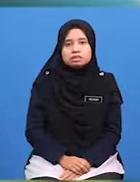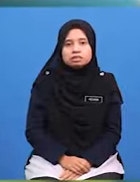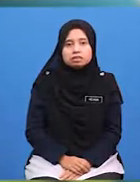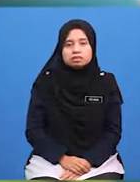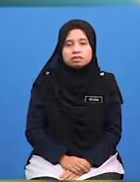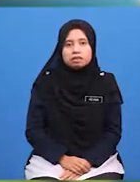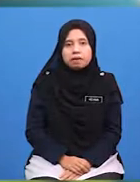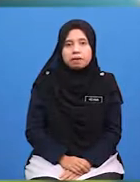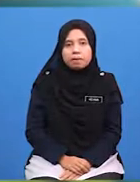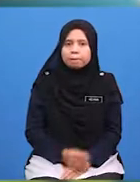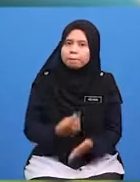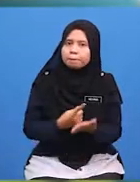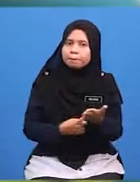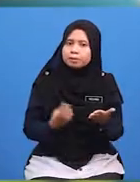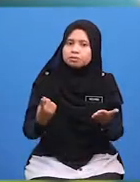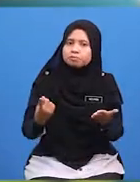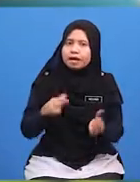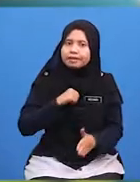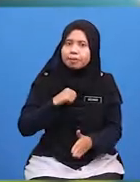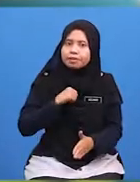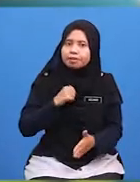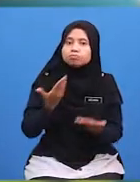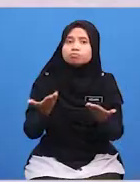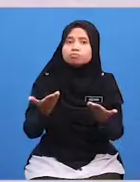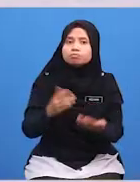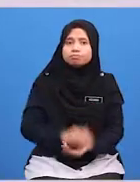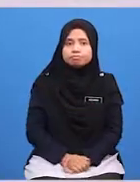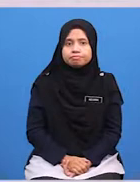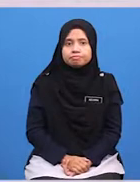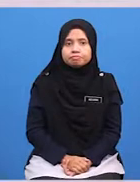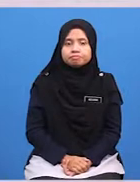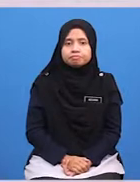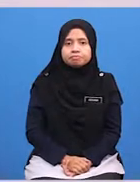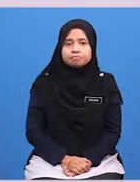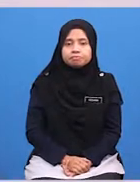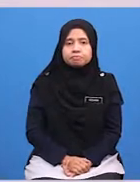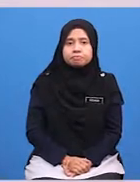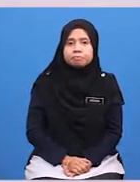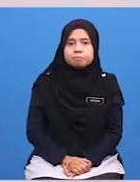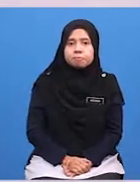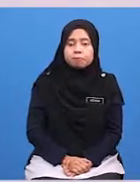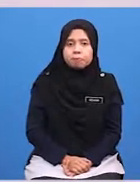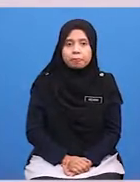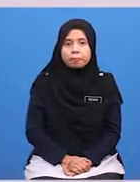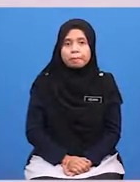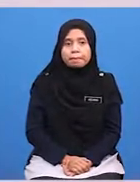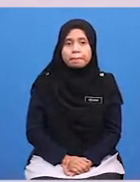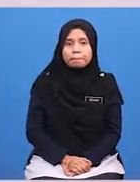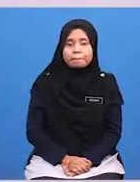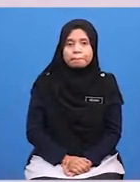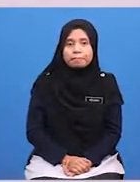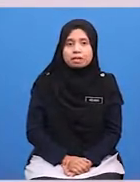Apa Batas-batas Pergaulan Tersebut Ya Batas-batas